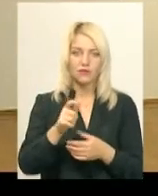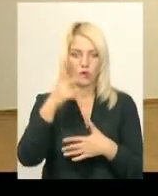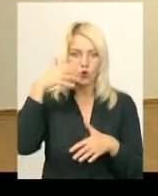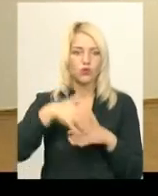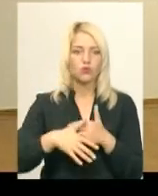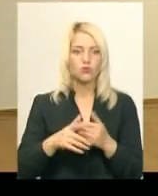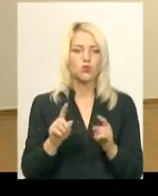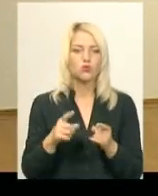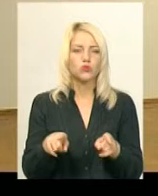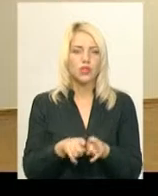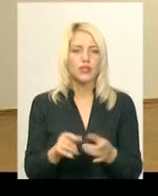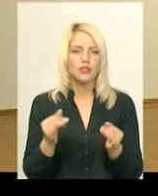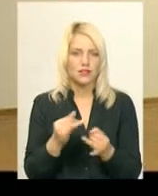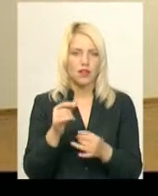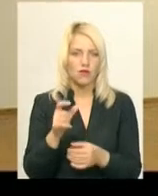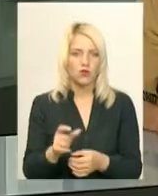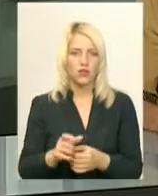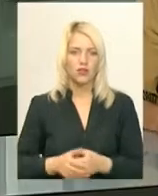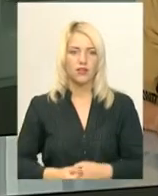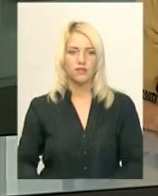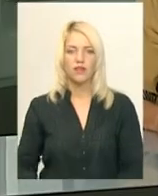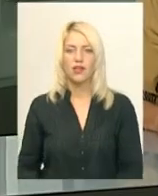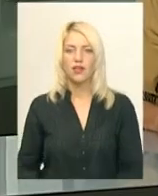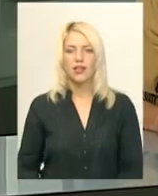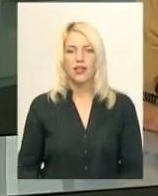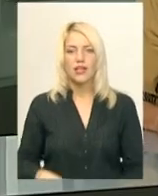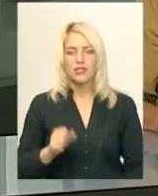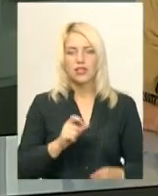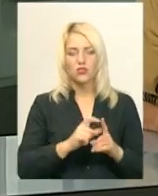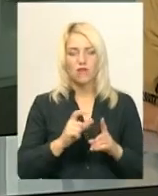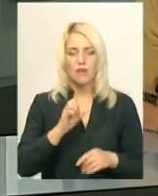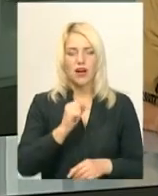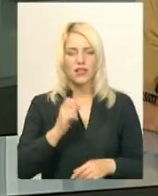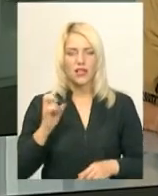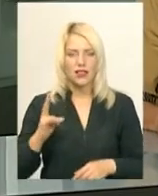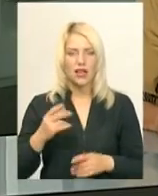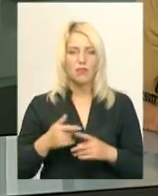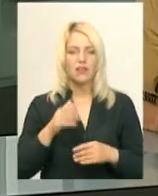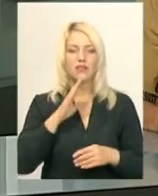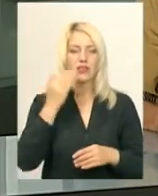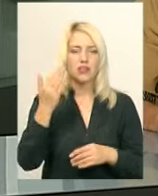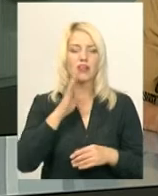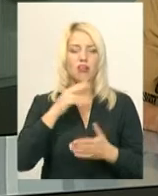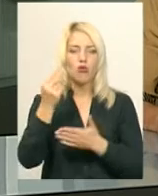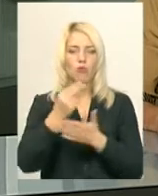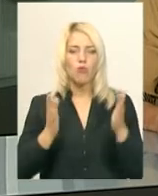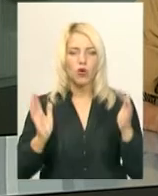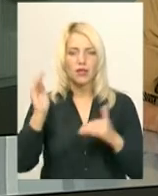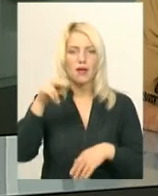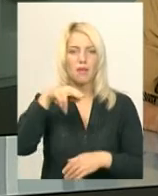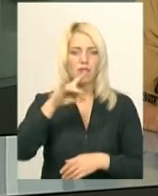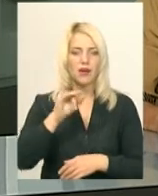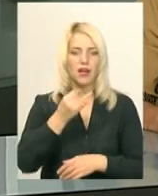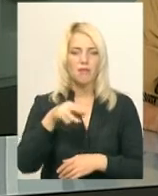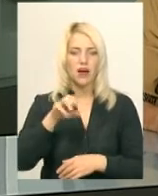настільки автентична і цікава. За словами Аніти Немет, роботи Марії Приймаченко, які зараз експонуються, це